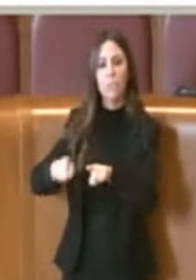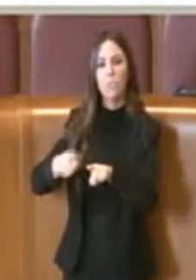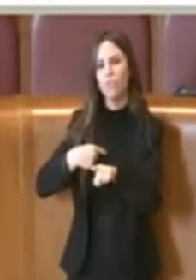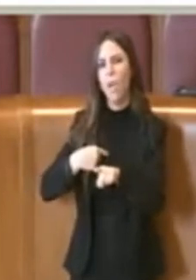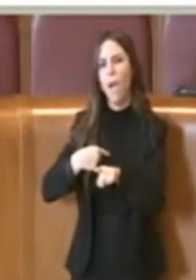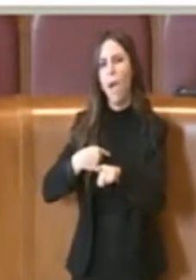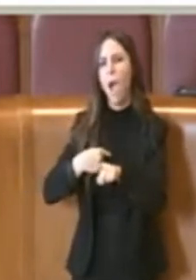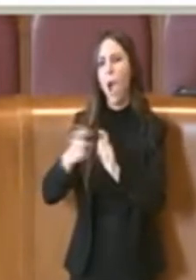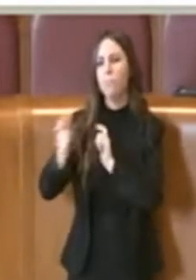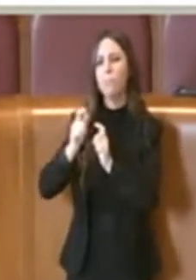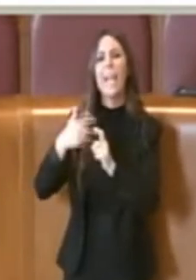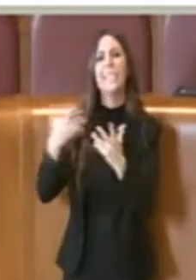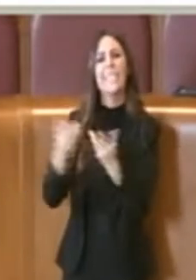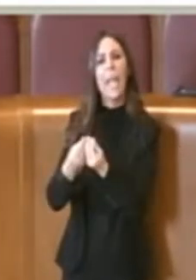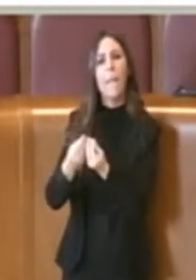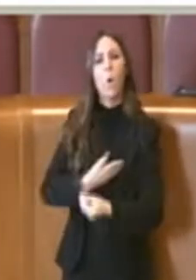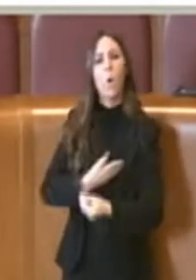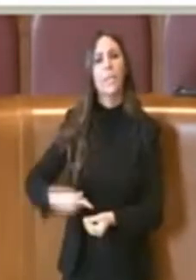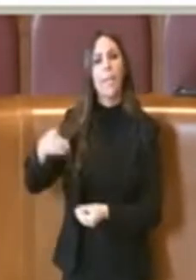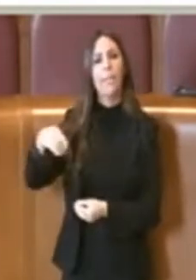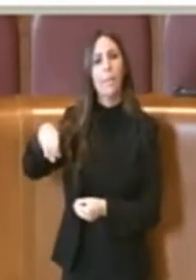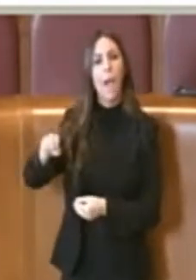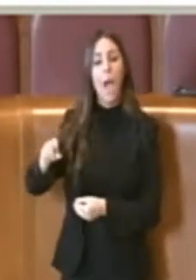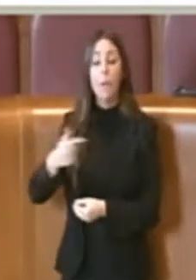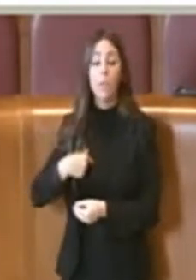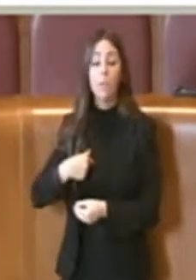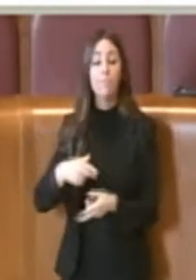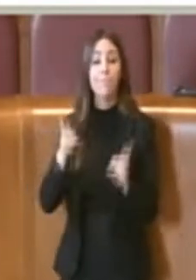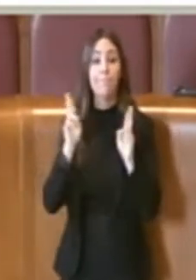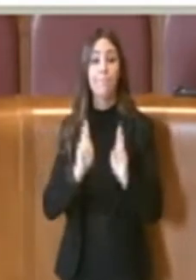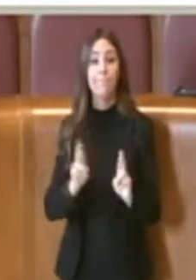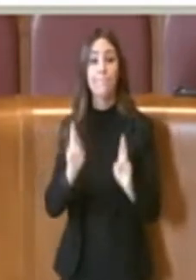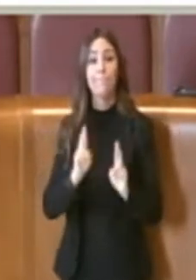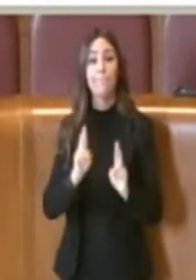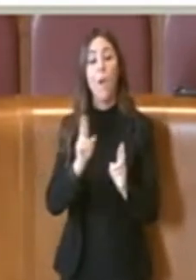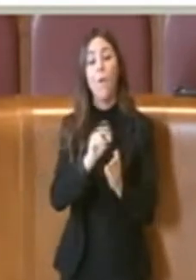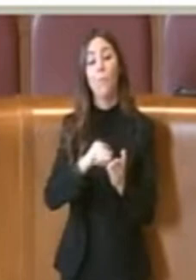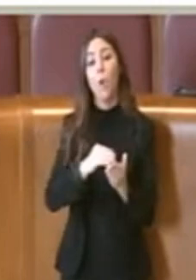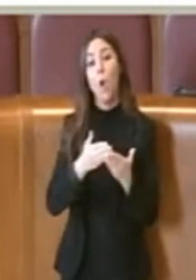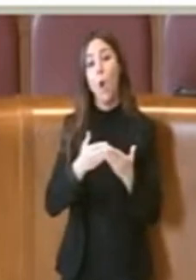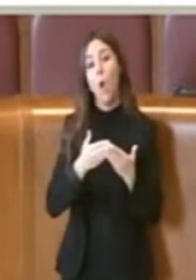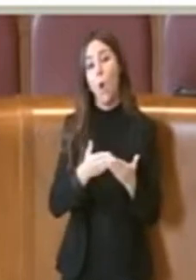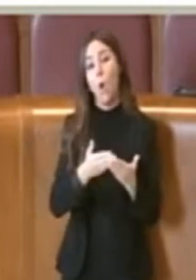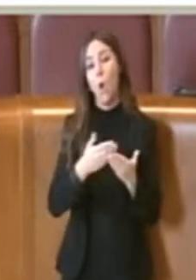volte affrontato insieme al Consiglio di Palma, perciò io mi auguro che venga approvato all'unimità da tutta quanta la maggioranza. Grazie.